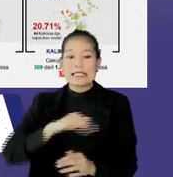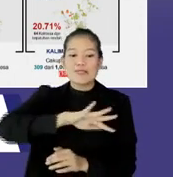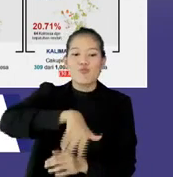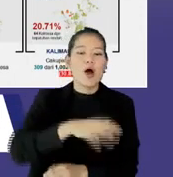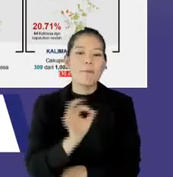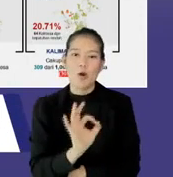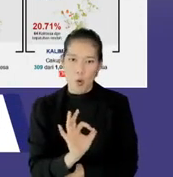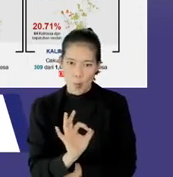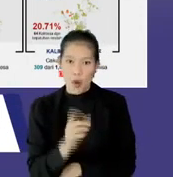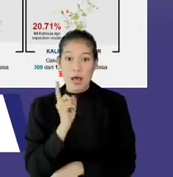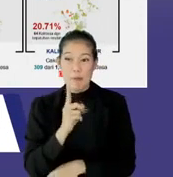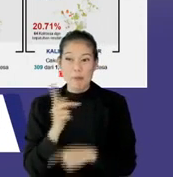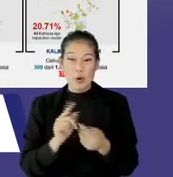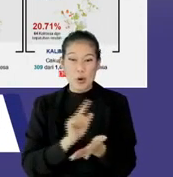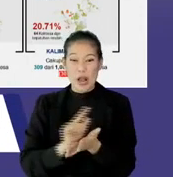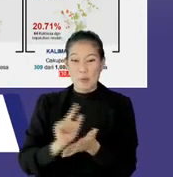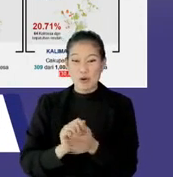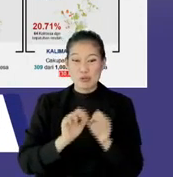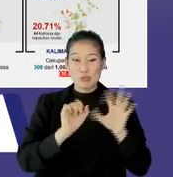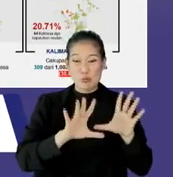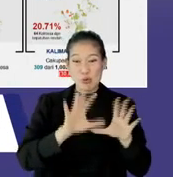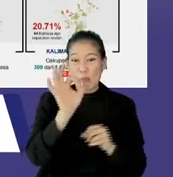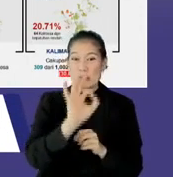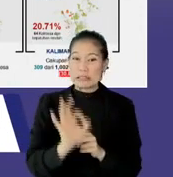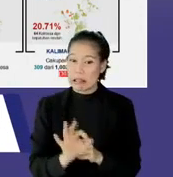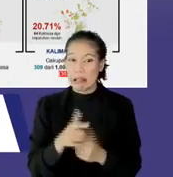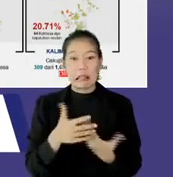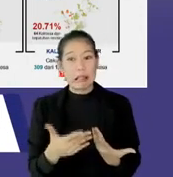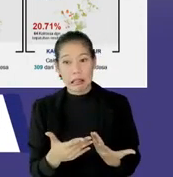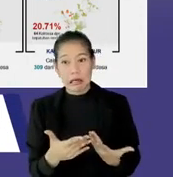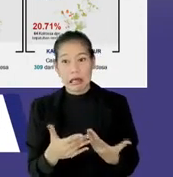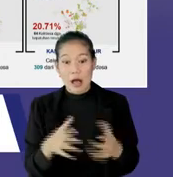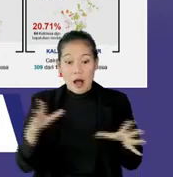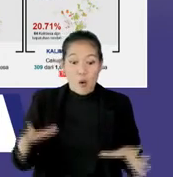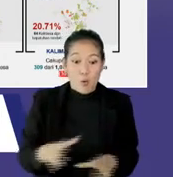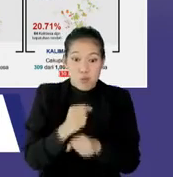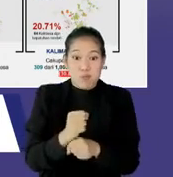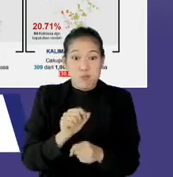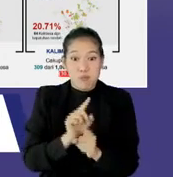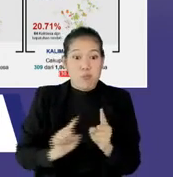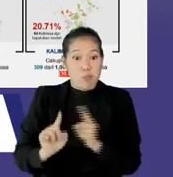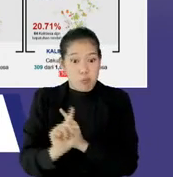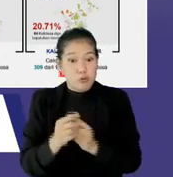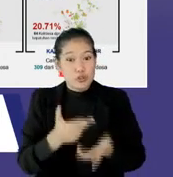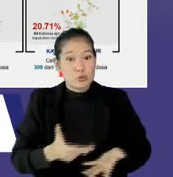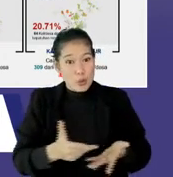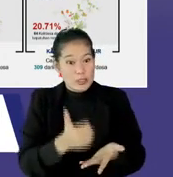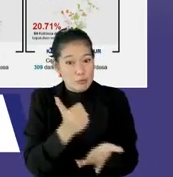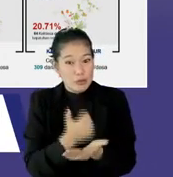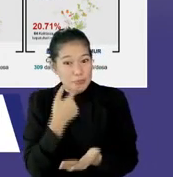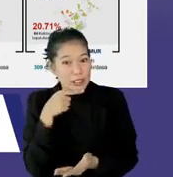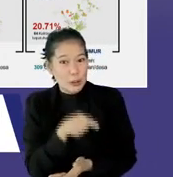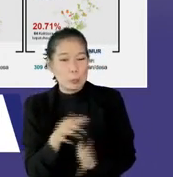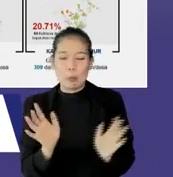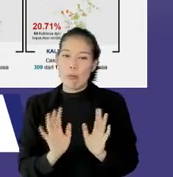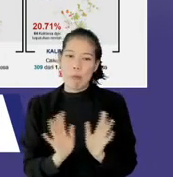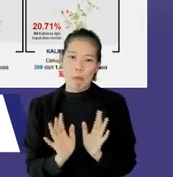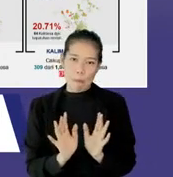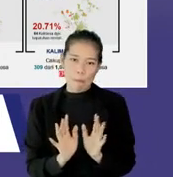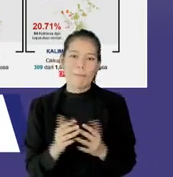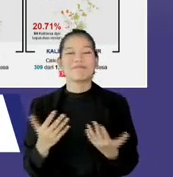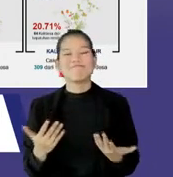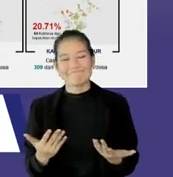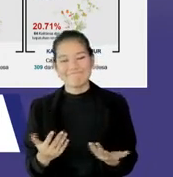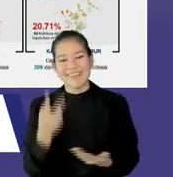Karena kalau yang ngelaporin cuma 10 persen, kelurahan dan desa, apakah sudah dapat merepresentasikan, kondisi kepatuhan yang ada di sana.